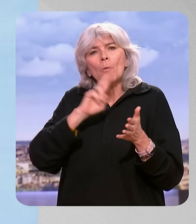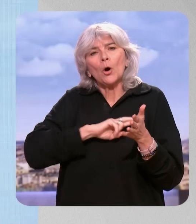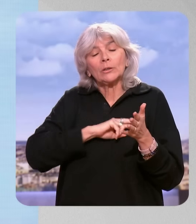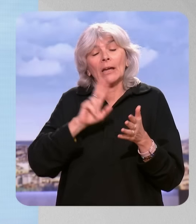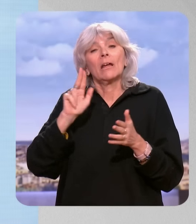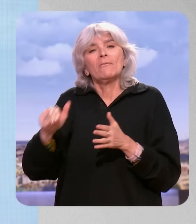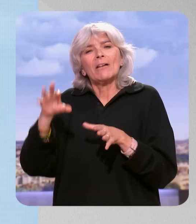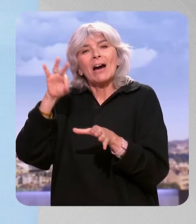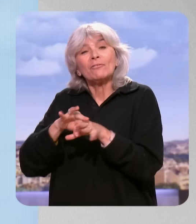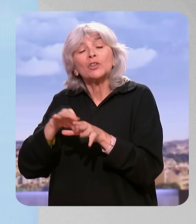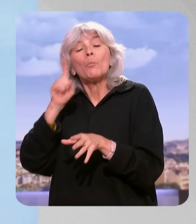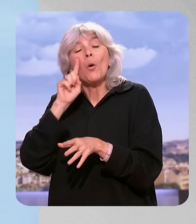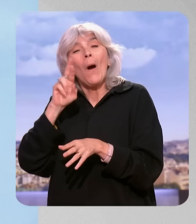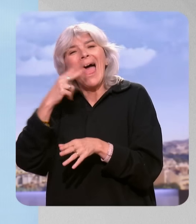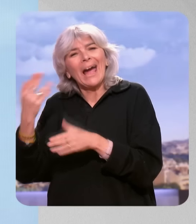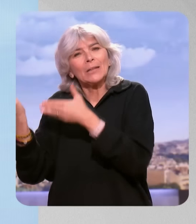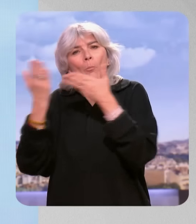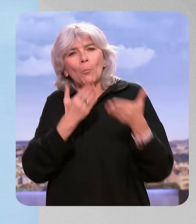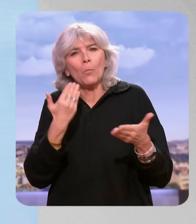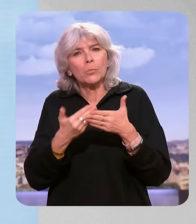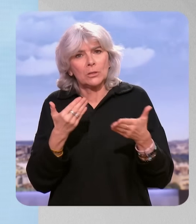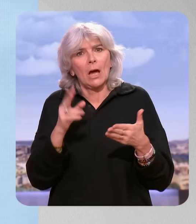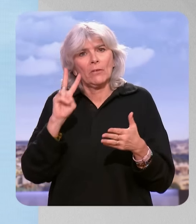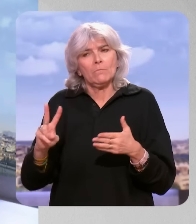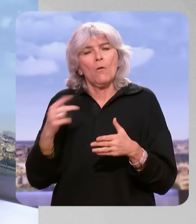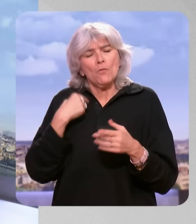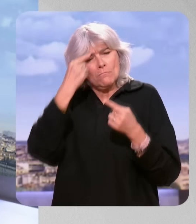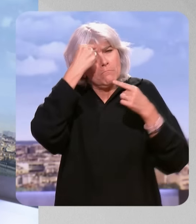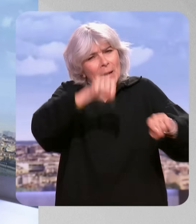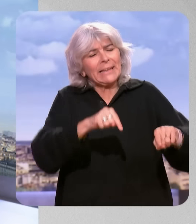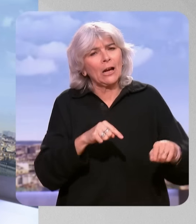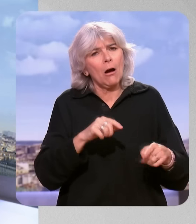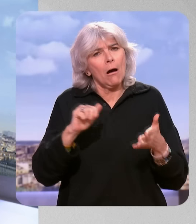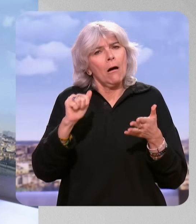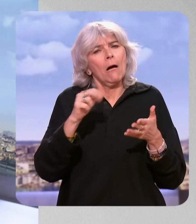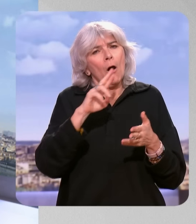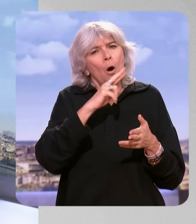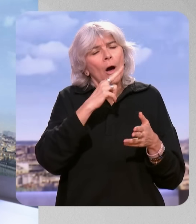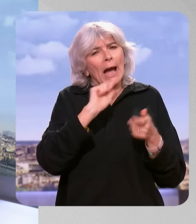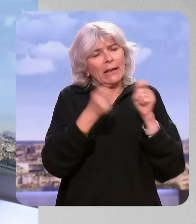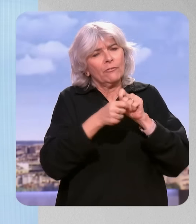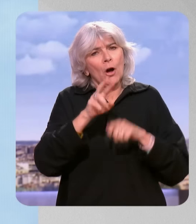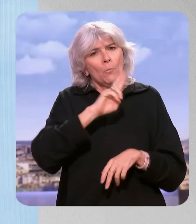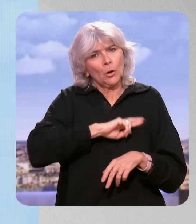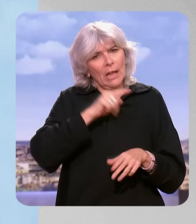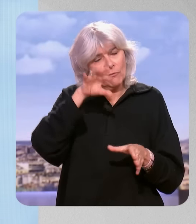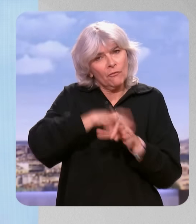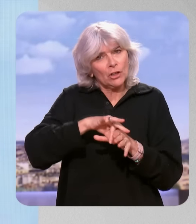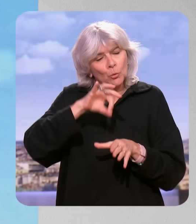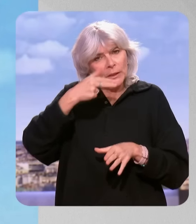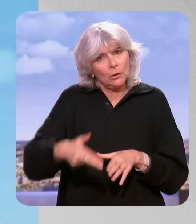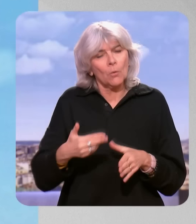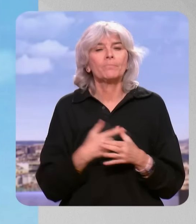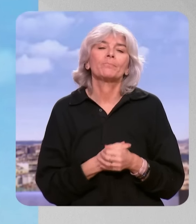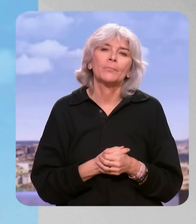une niche parlementaire du RN. Vous avez été un opposant farouche de cette réforme des retraites en 2023. Vous allez voter donc cette abrogation ? Alors,